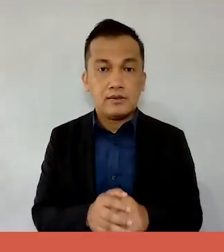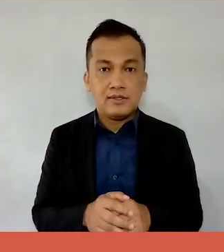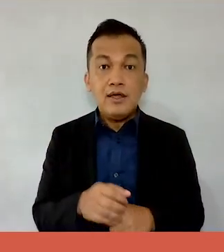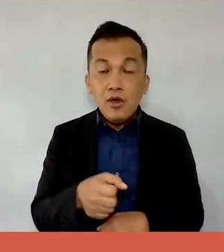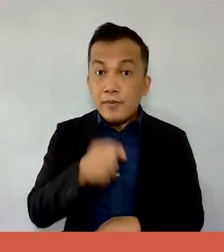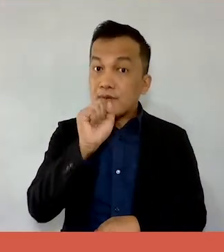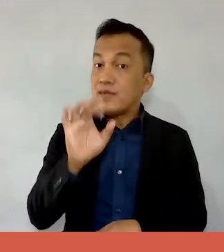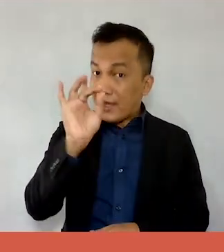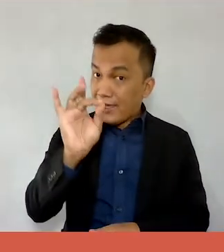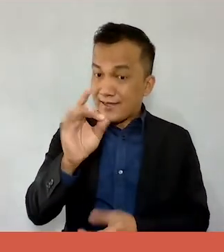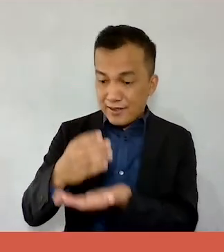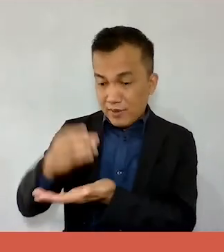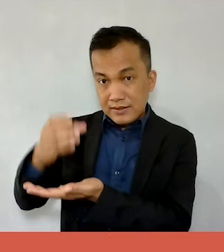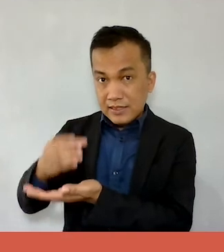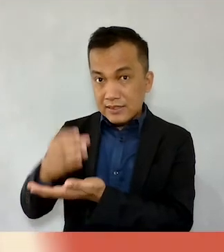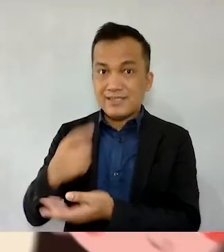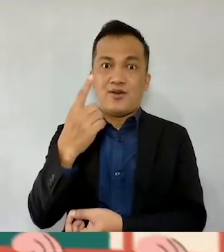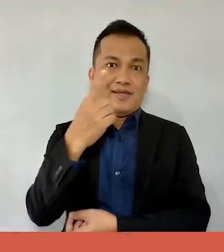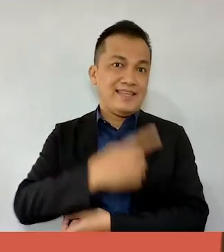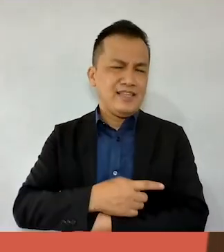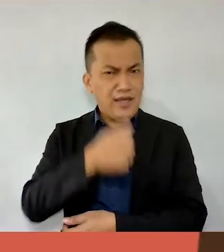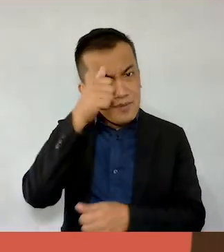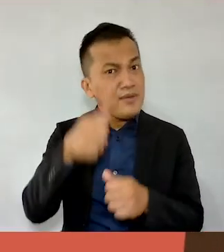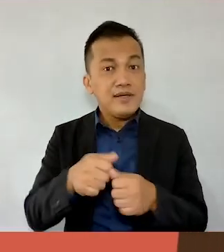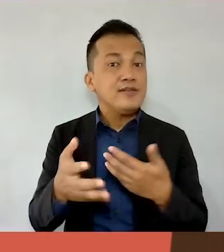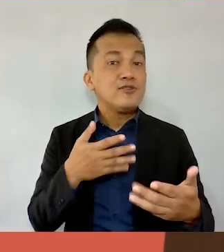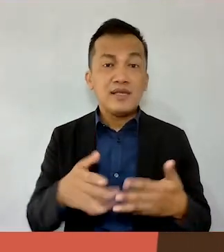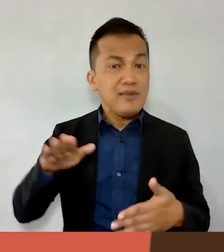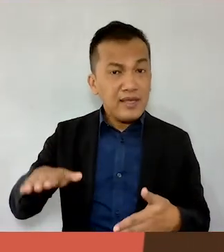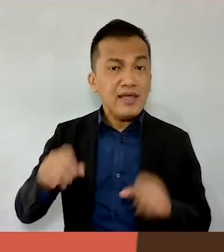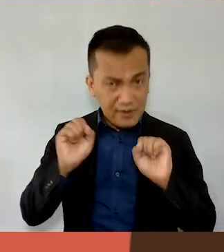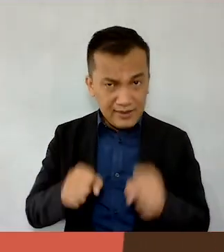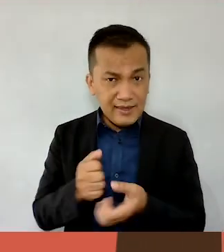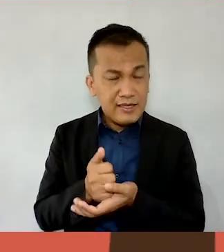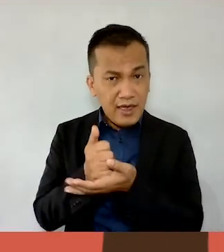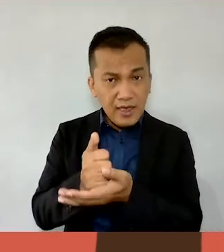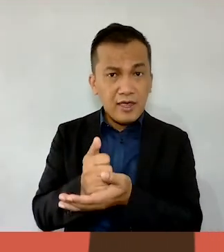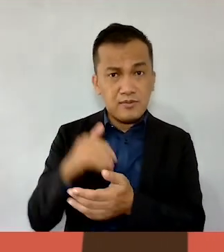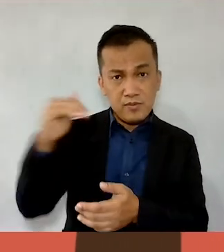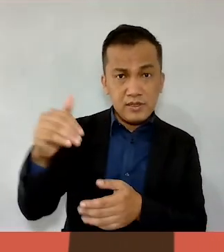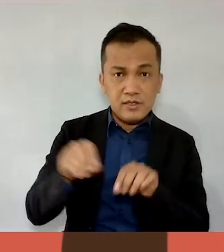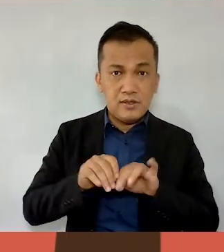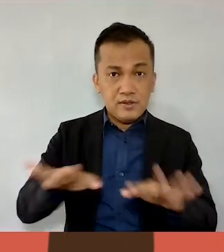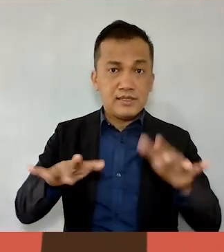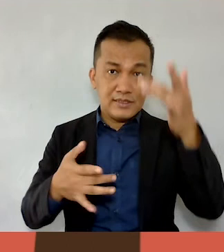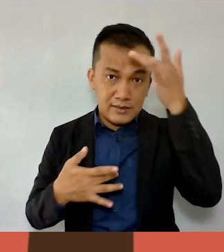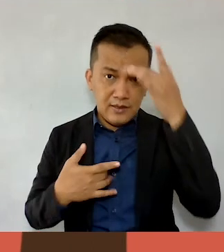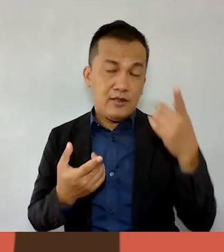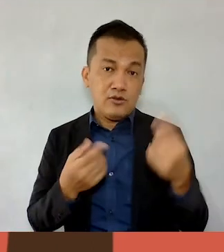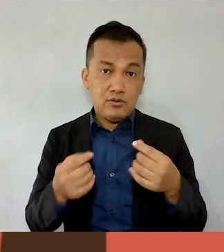ng walong basong tubig kada araw. Tandaan, kahit bata ay pwedeng makatulong sa pagpigil ng pagkalat ng sakit.